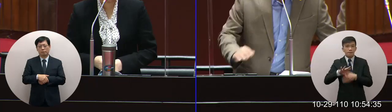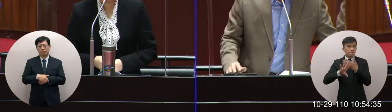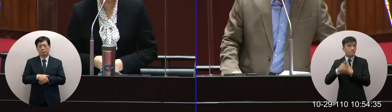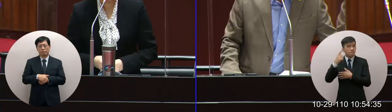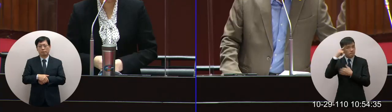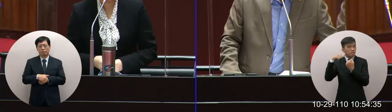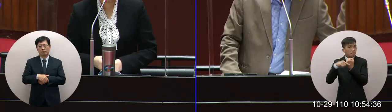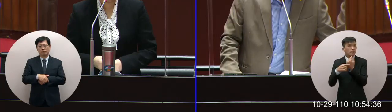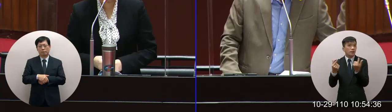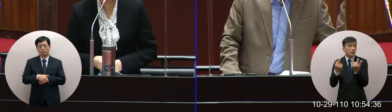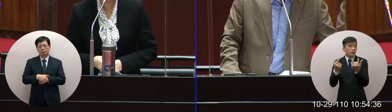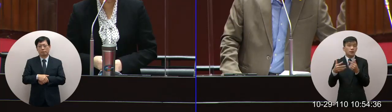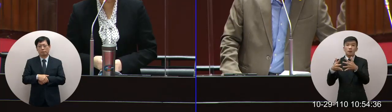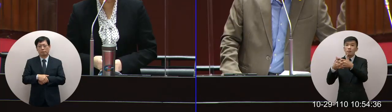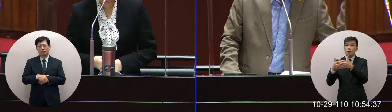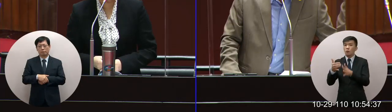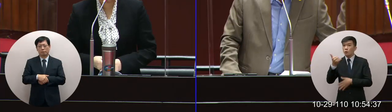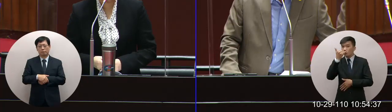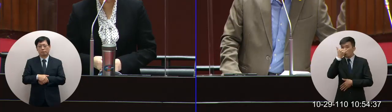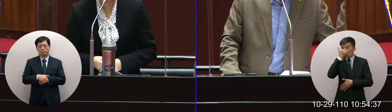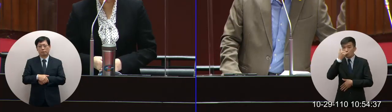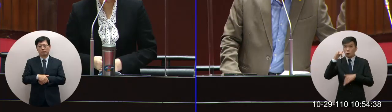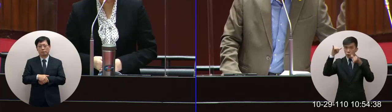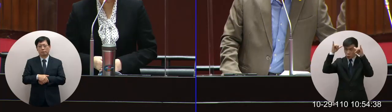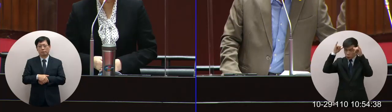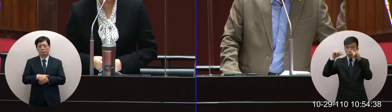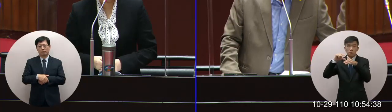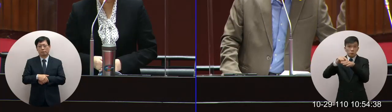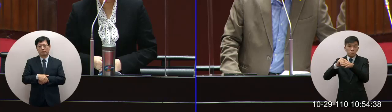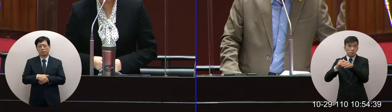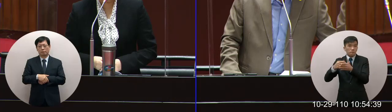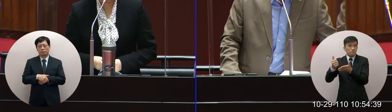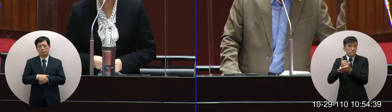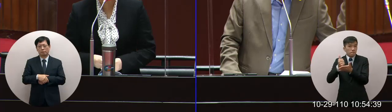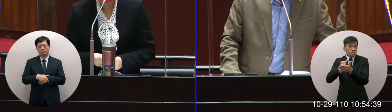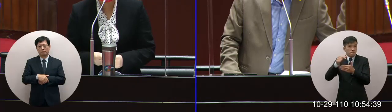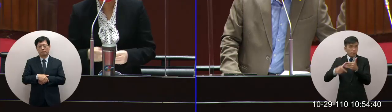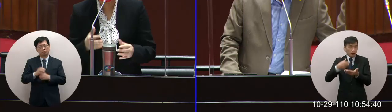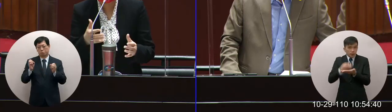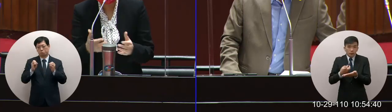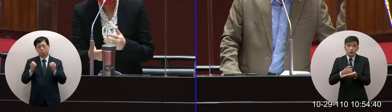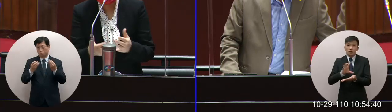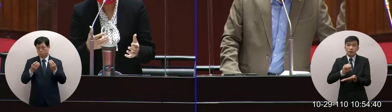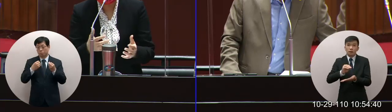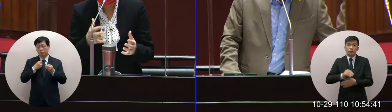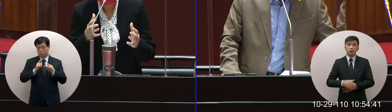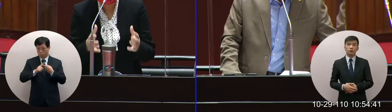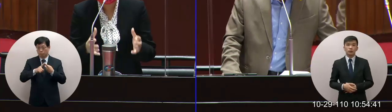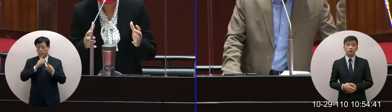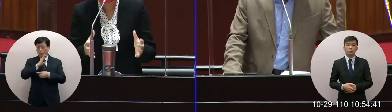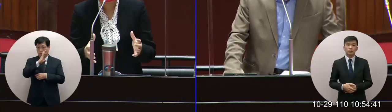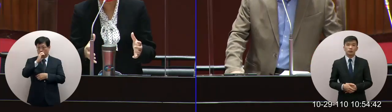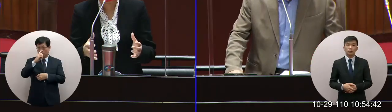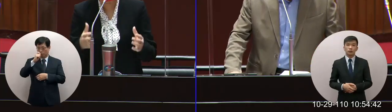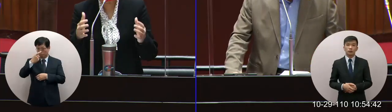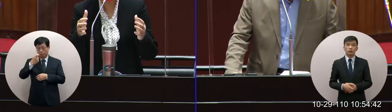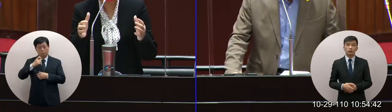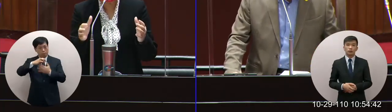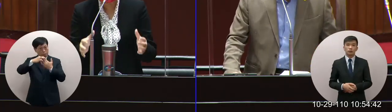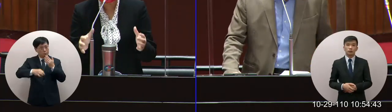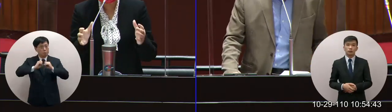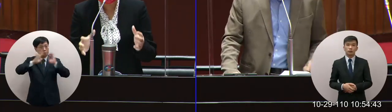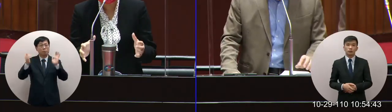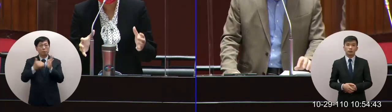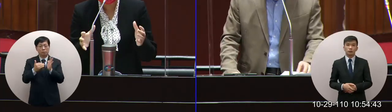美國的豬肉牛肉做這個這個更嚴格的貿易障礙限制呢沒有錯在Codex出來之後